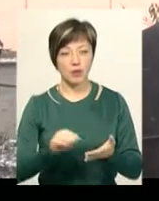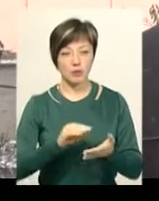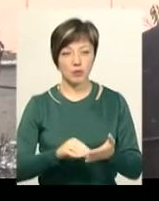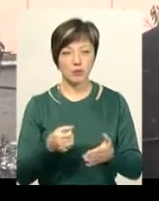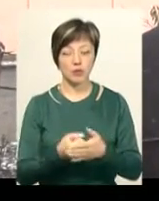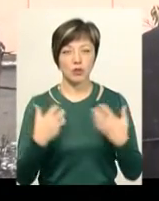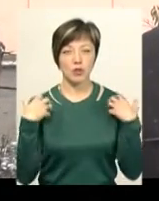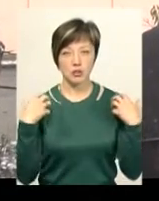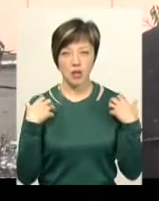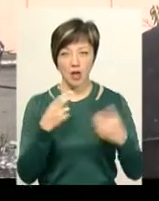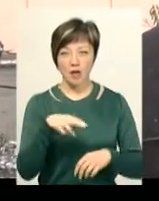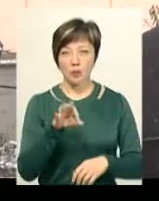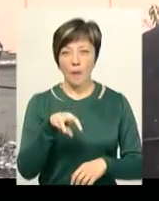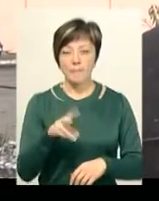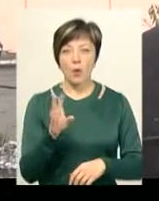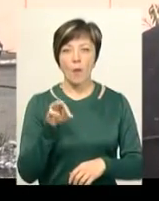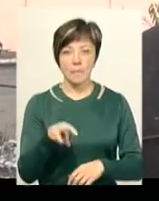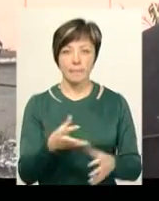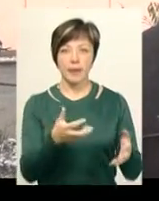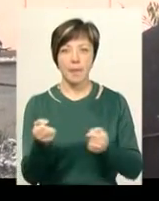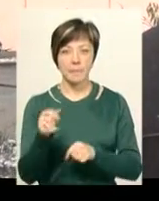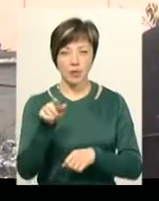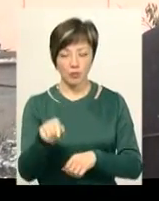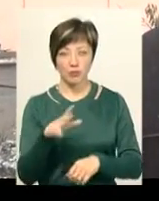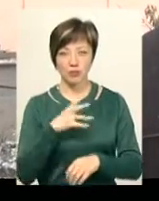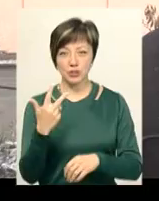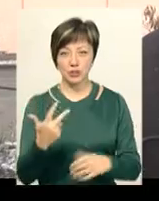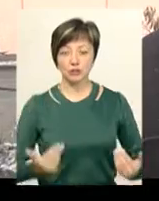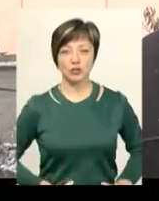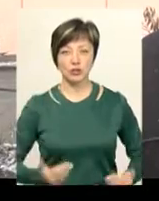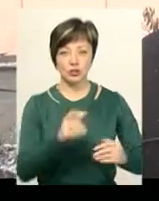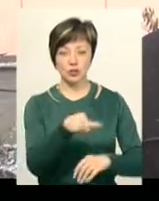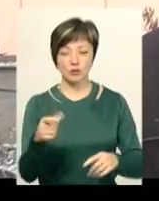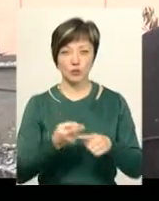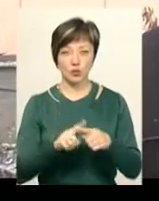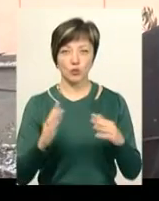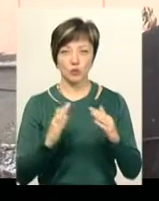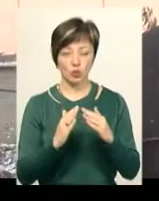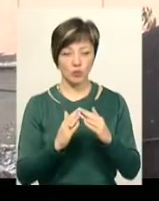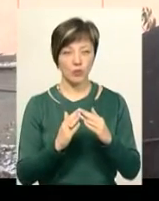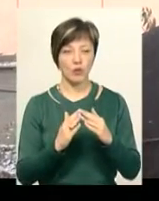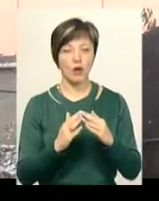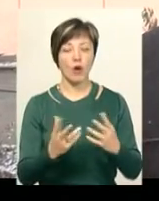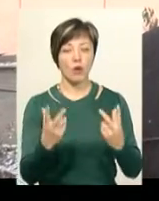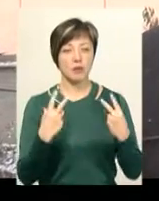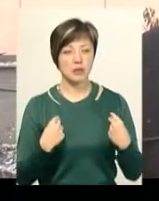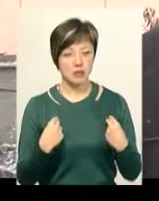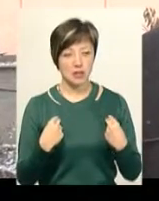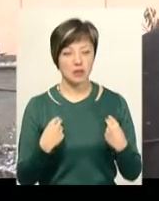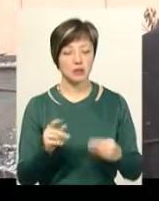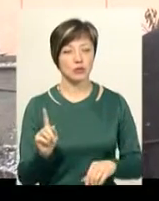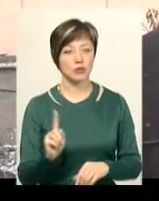до начальника «Домком». Були в нього на прийомі нас троє жителів цього дому. Нам обіцяли, що